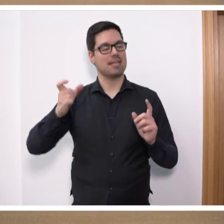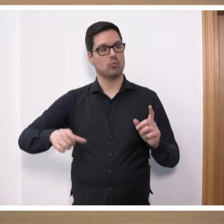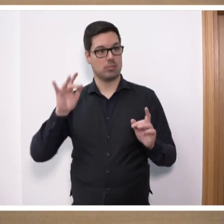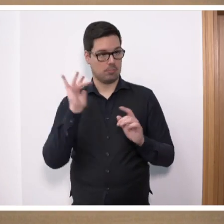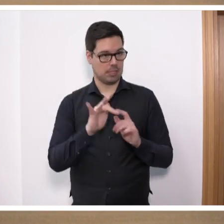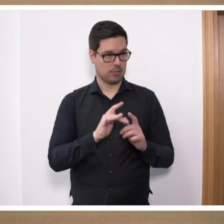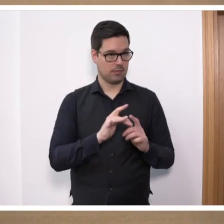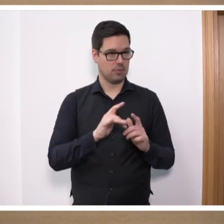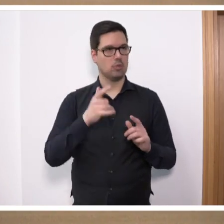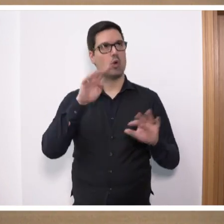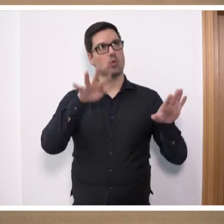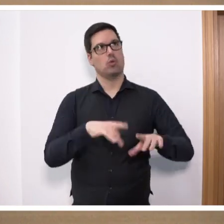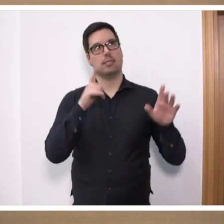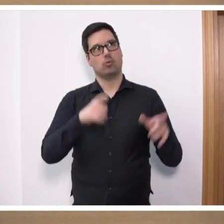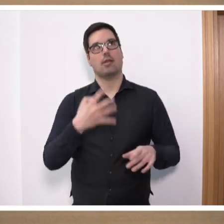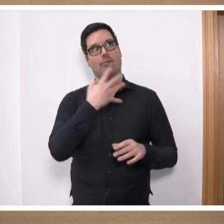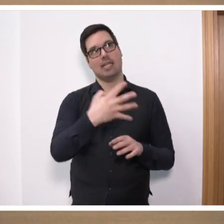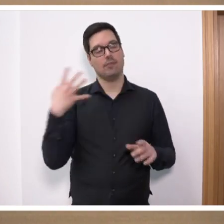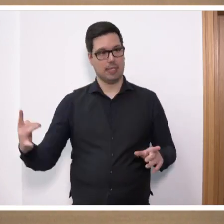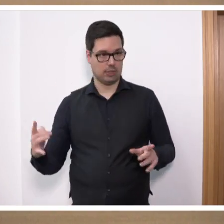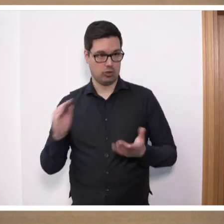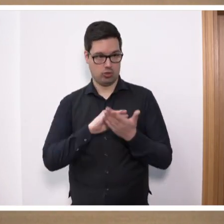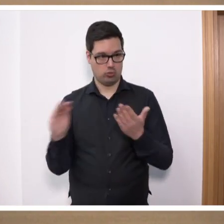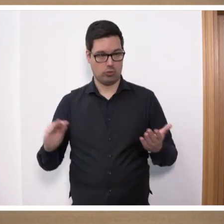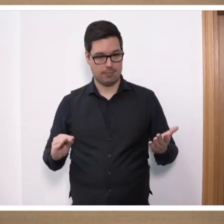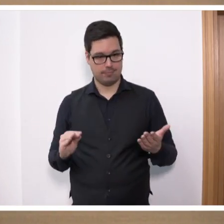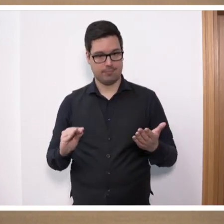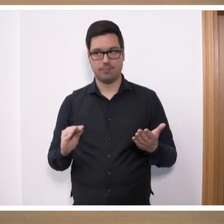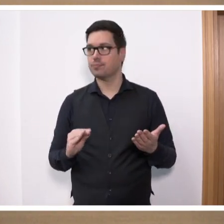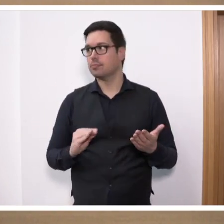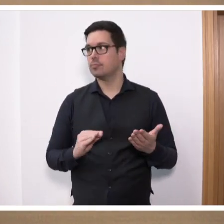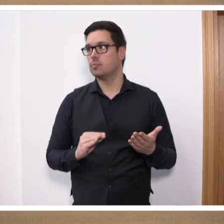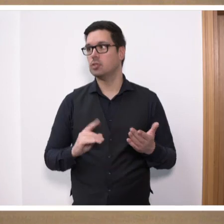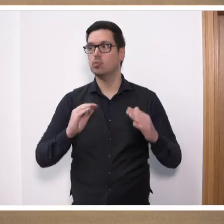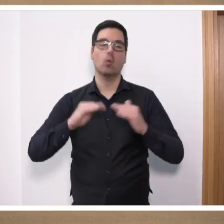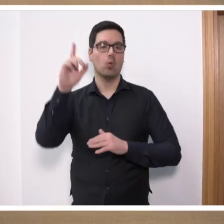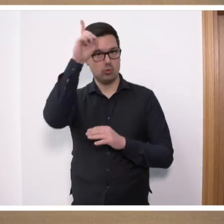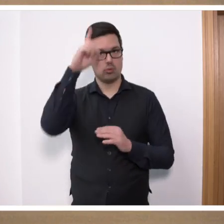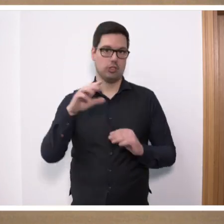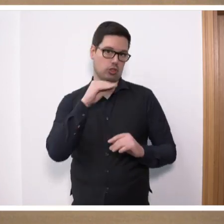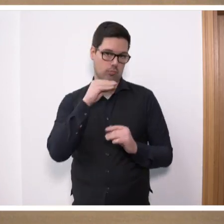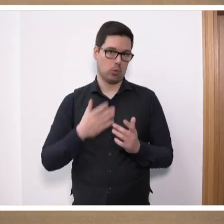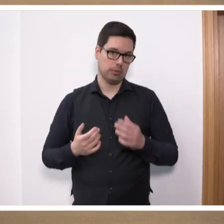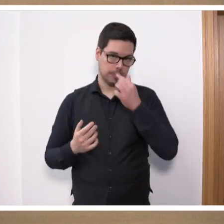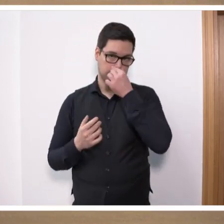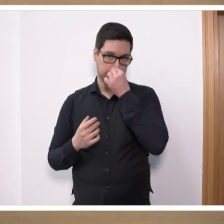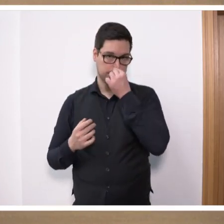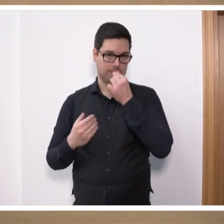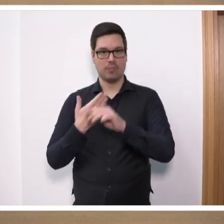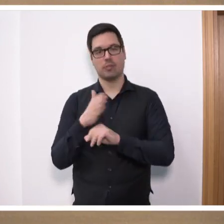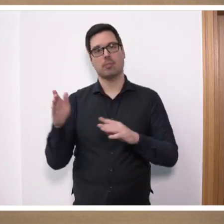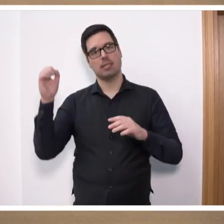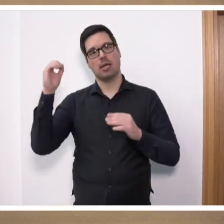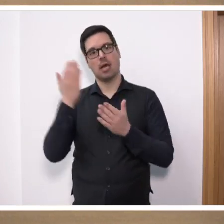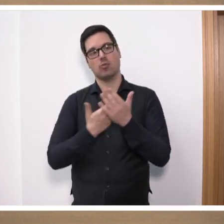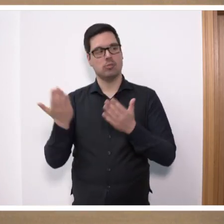bin ja 1944 in die Schule gekommen. Und die Lehrpersonen haben nur Hochdeutsch gesprochen. Und als ich später in die Ausbildung kam,